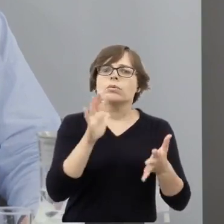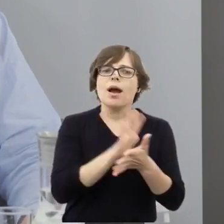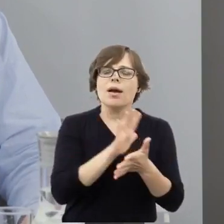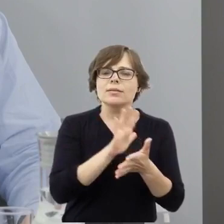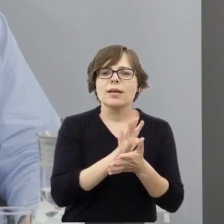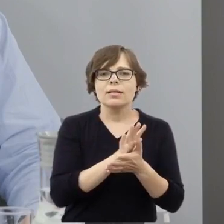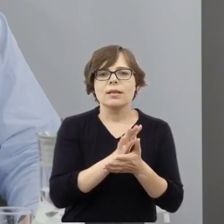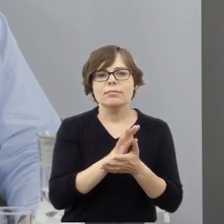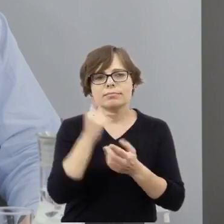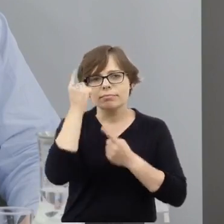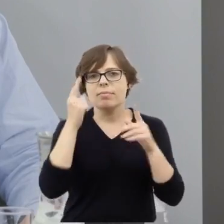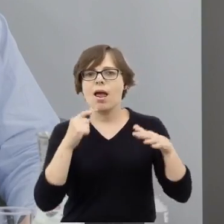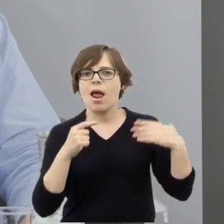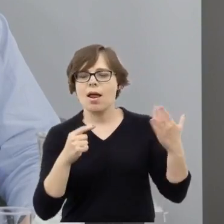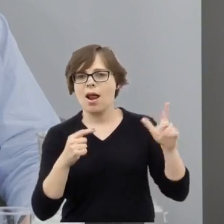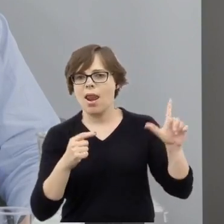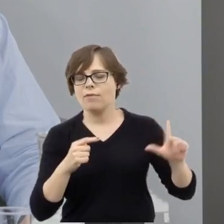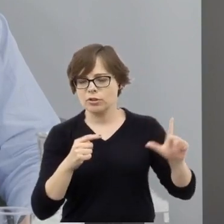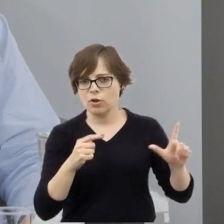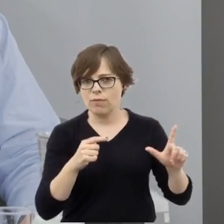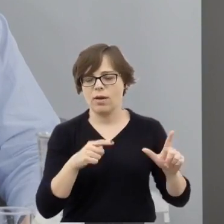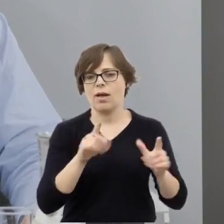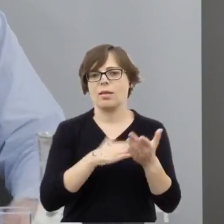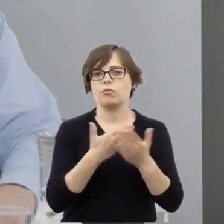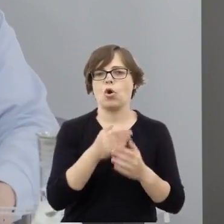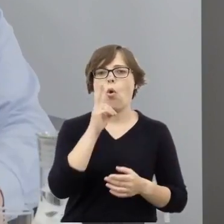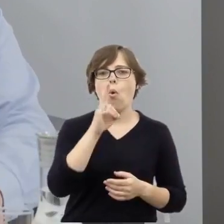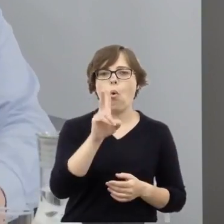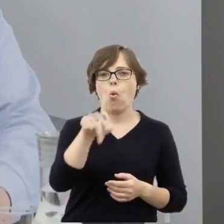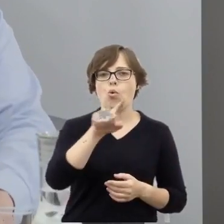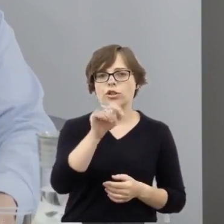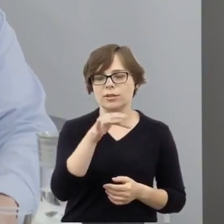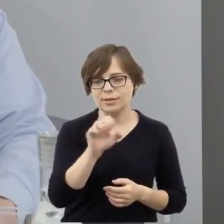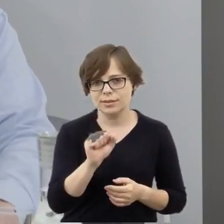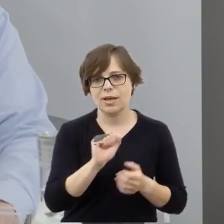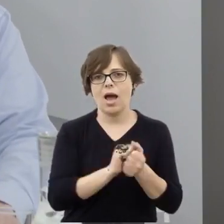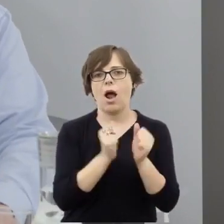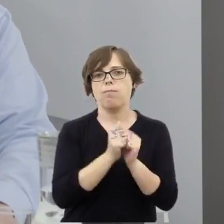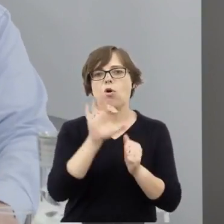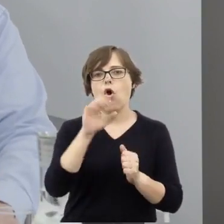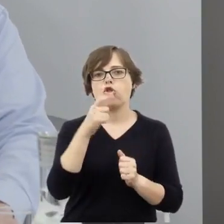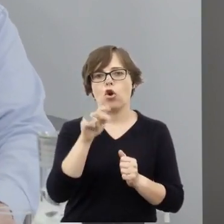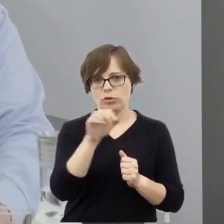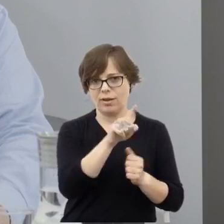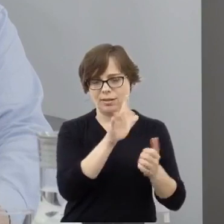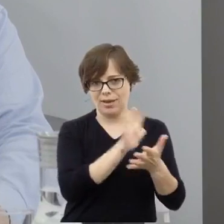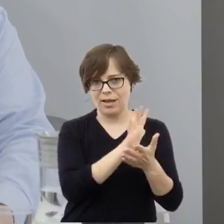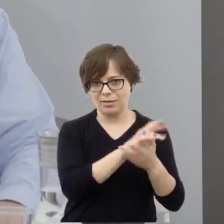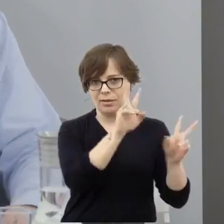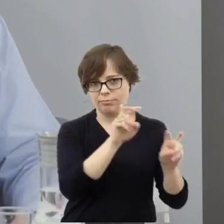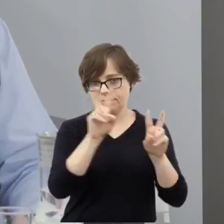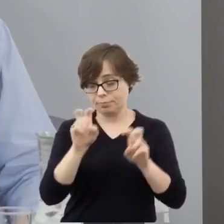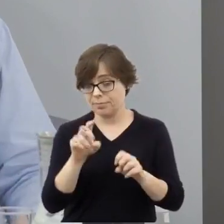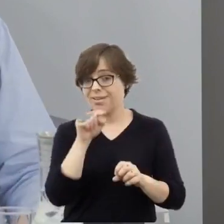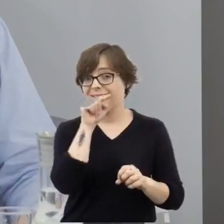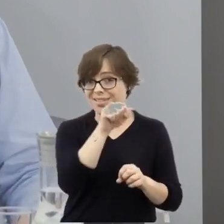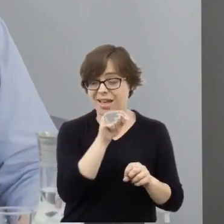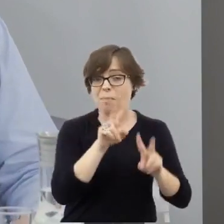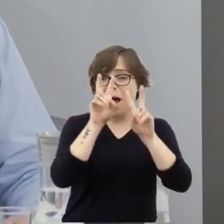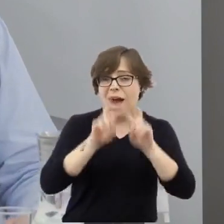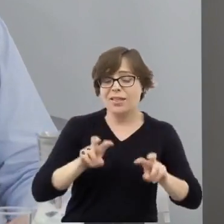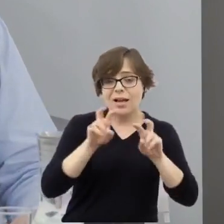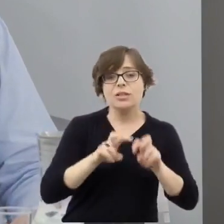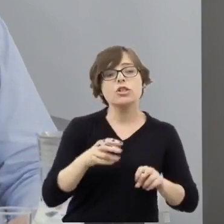inteligencji, czyli na łamach Kuźnicy, na łamach Odrodzenia. Tam ta analiza polskiego